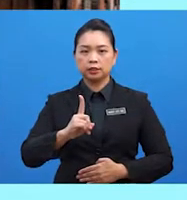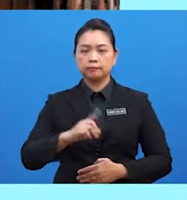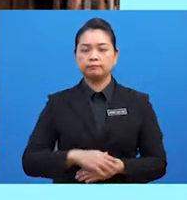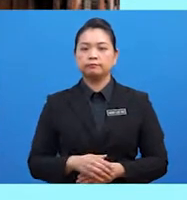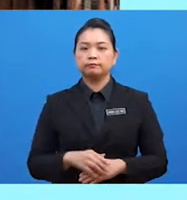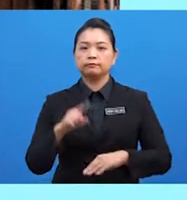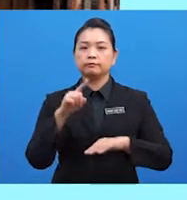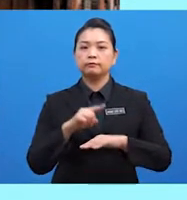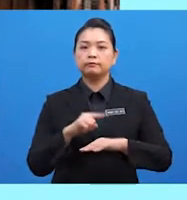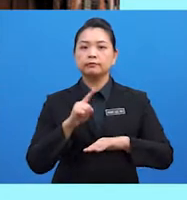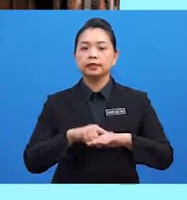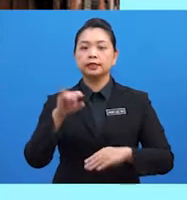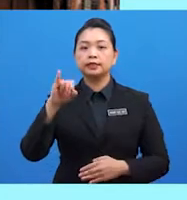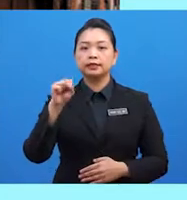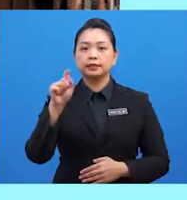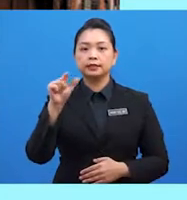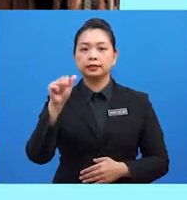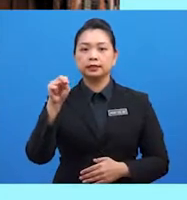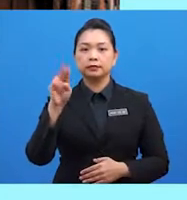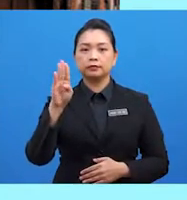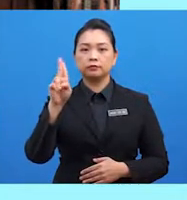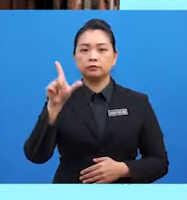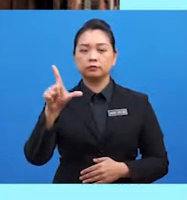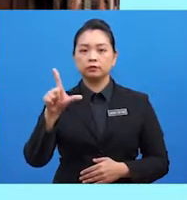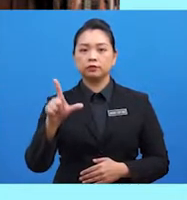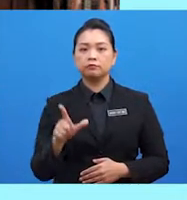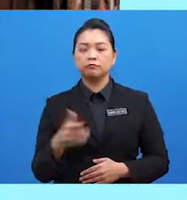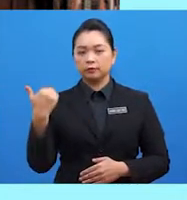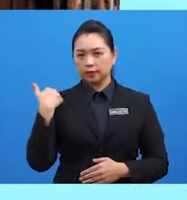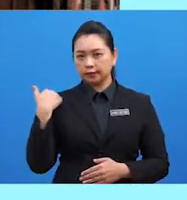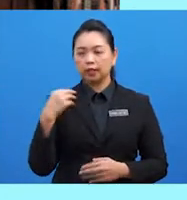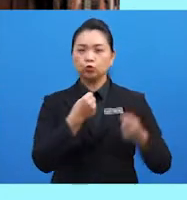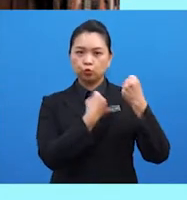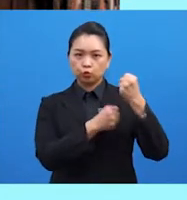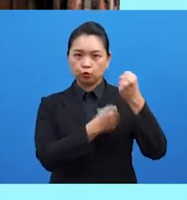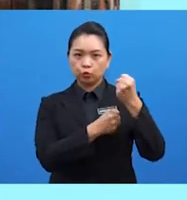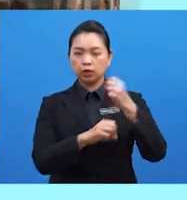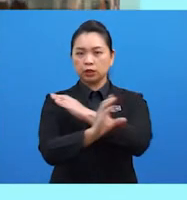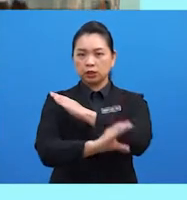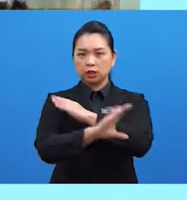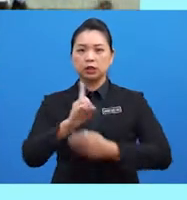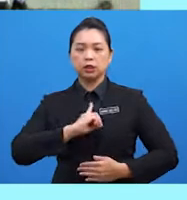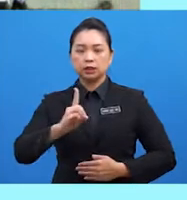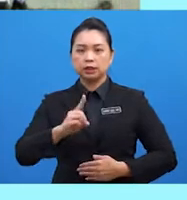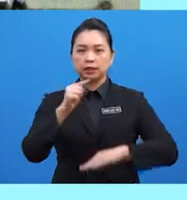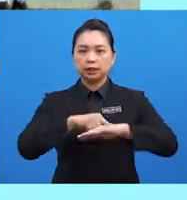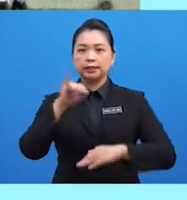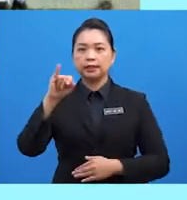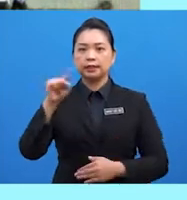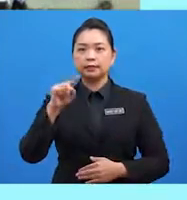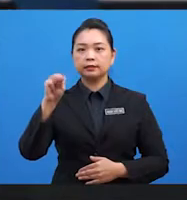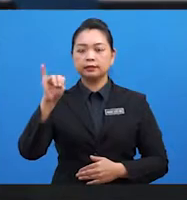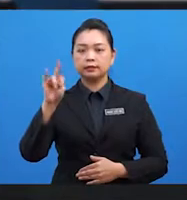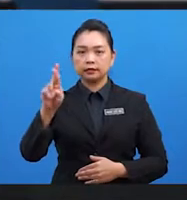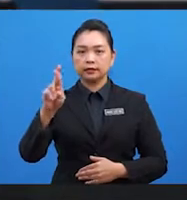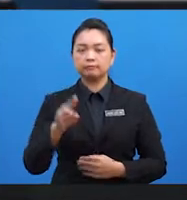Irkika di Istanbul menganjurkan sukan negara-negara Islam di Izmir, Turki.